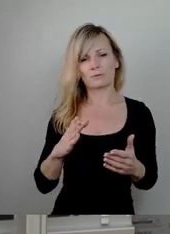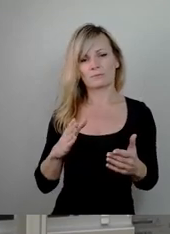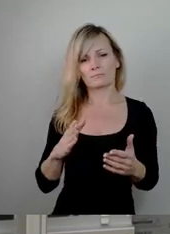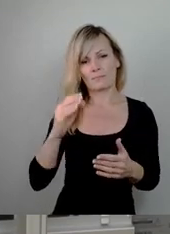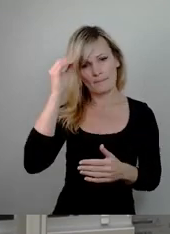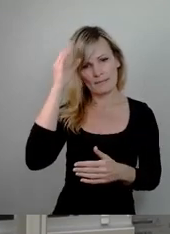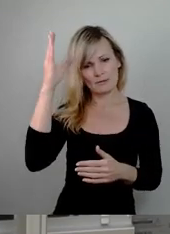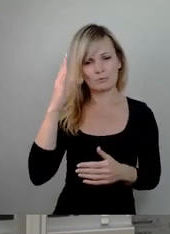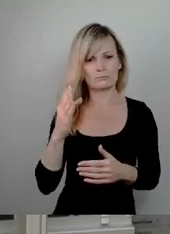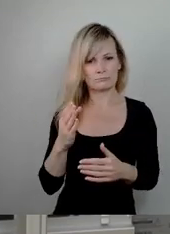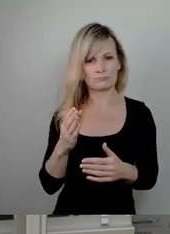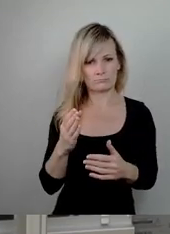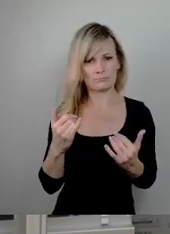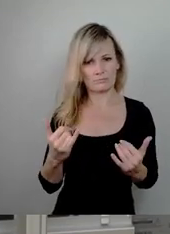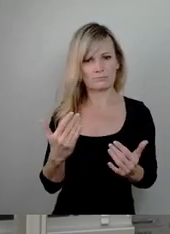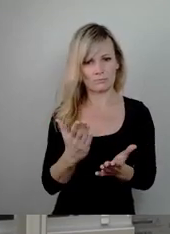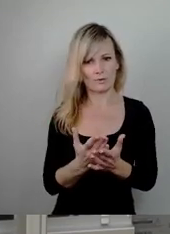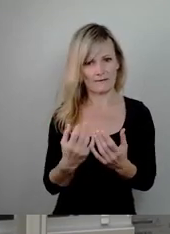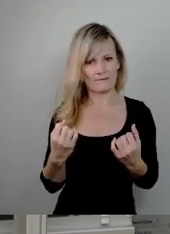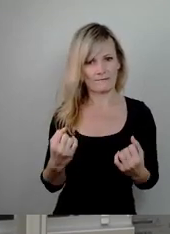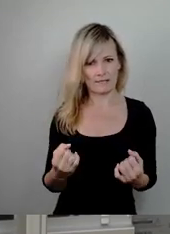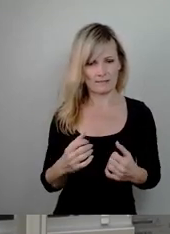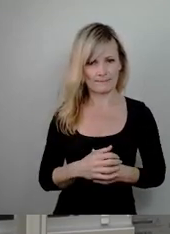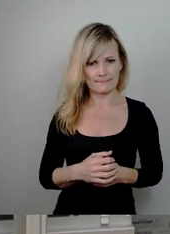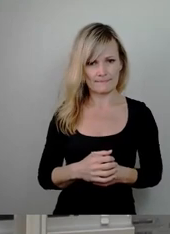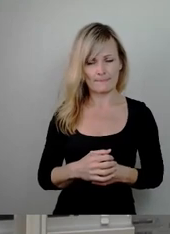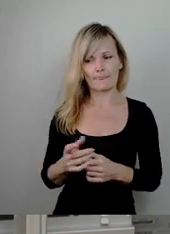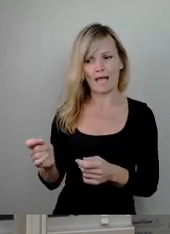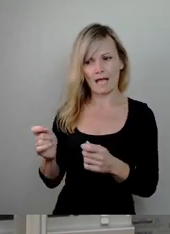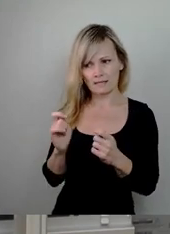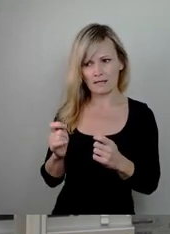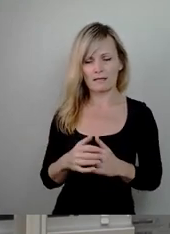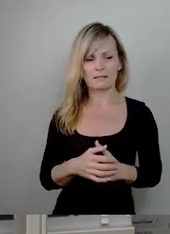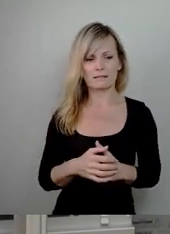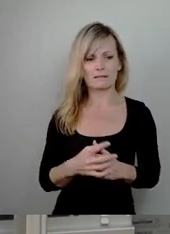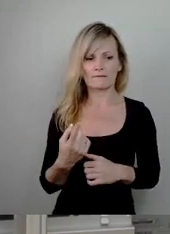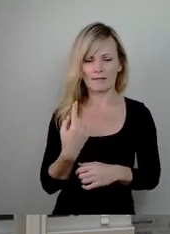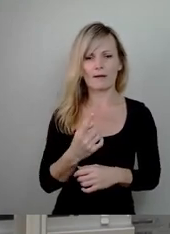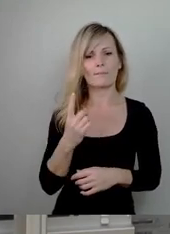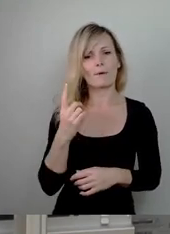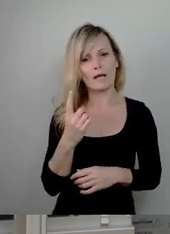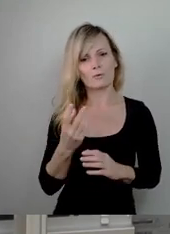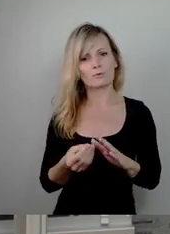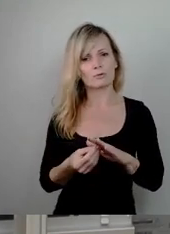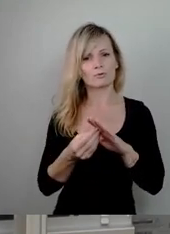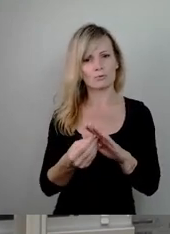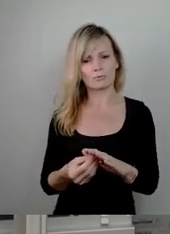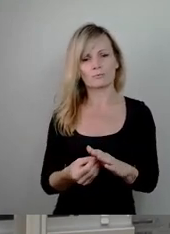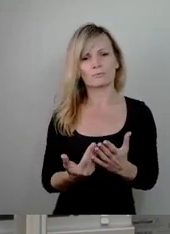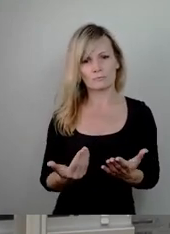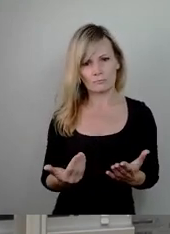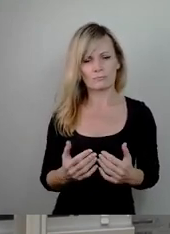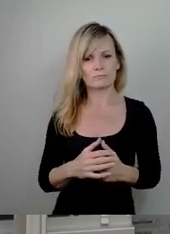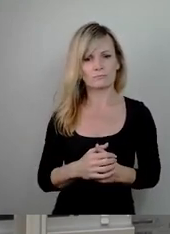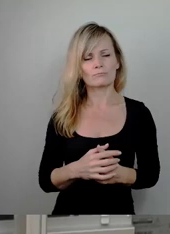Unsere Fraktion stand dem Ansinnen des Antrags nach moralischer Unterstützung durch den Bürgermeister gegenüber der Staatsregierung zuerst aufgeschlossen